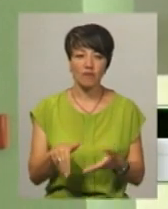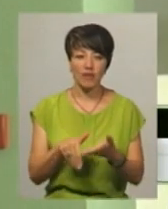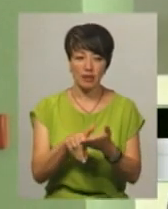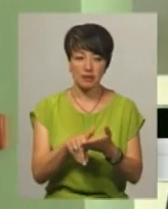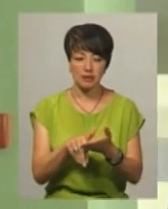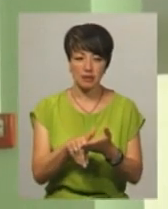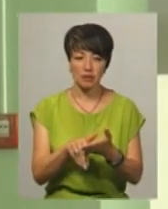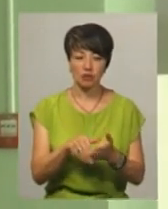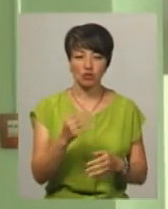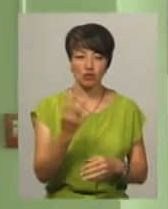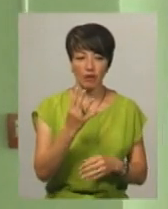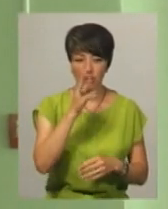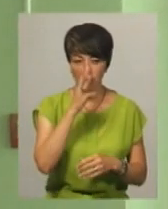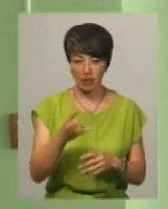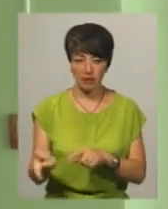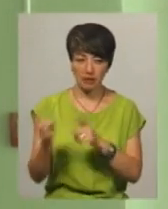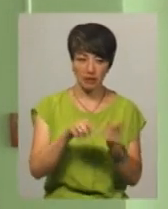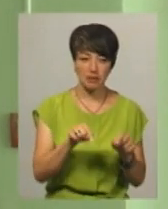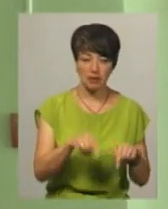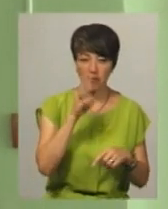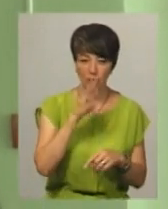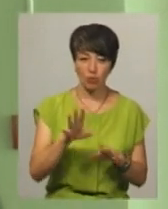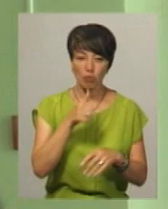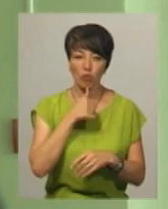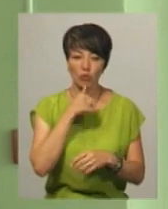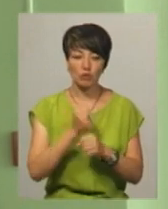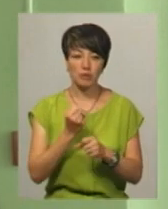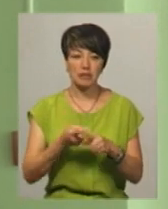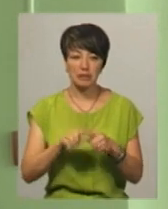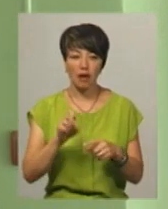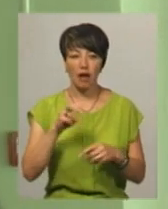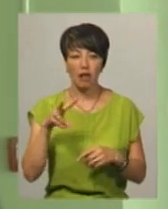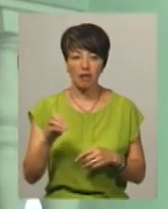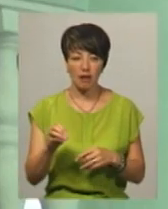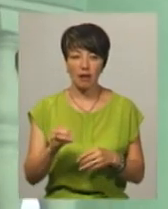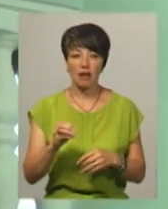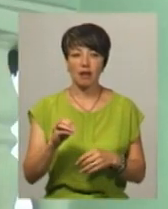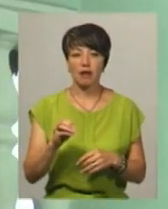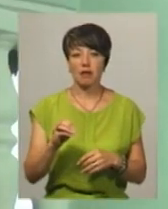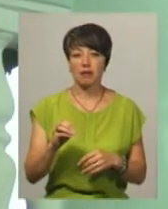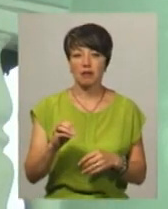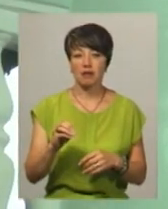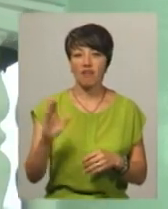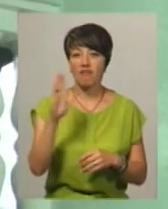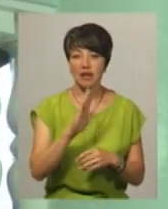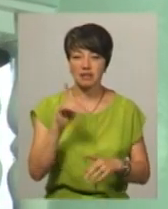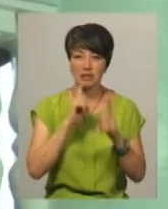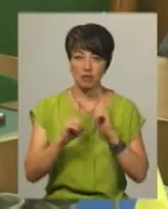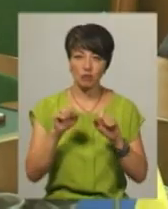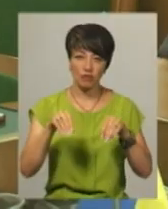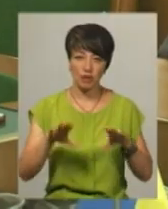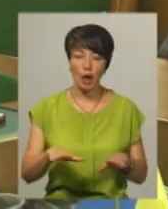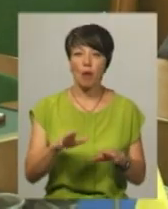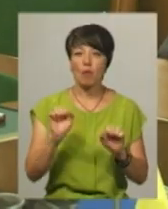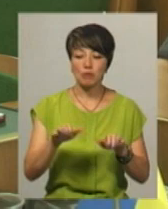четвертого кварталу на цей квартал. Будемо пробувати зробити це, але на вересневій сесії. Проблему дофінансування можуть вирішити і на